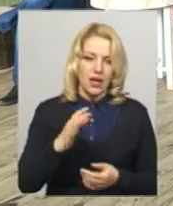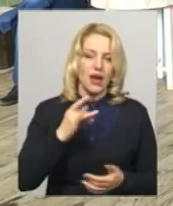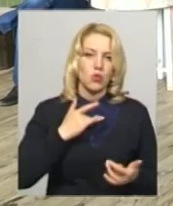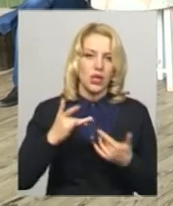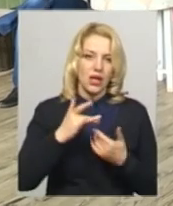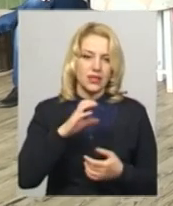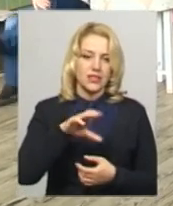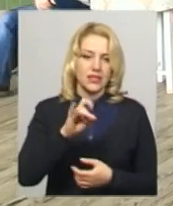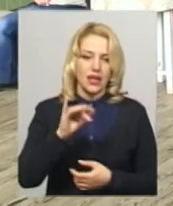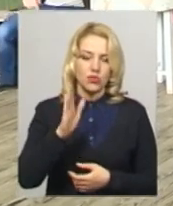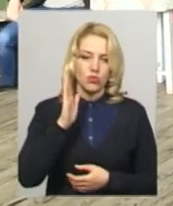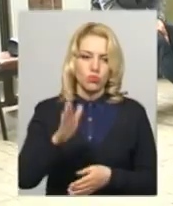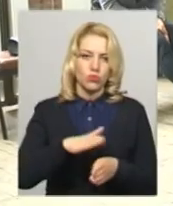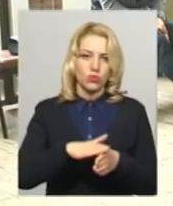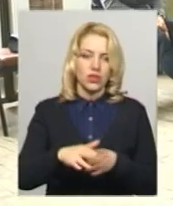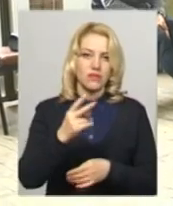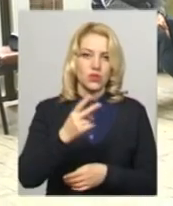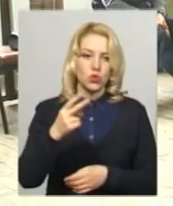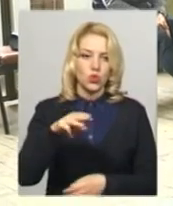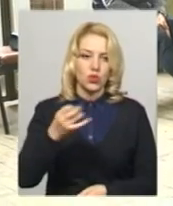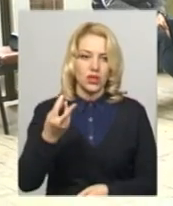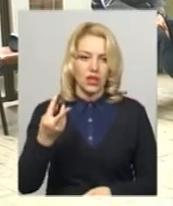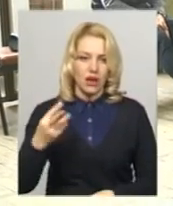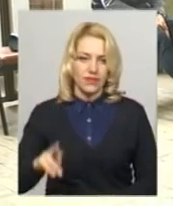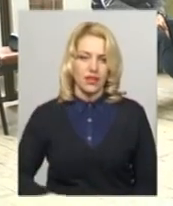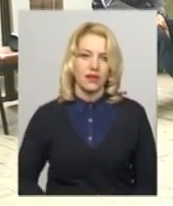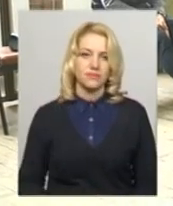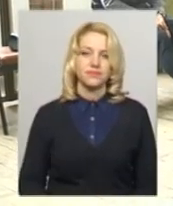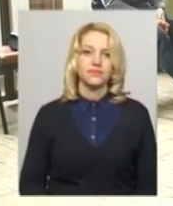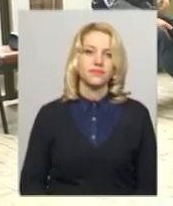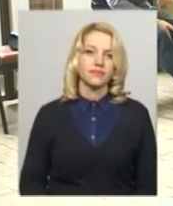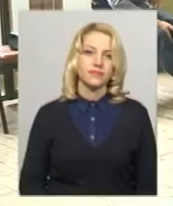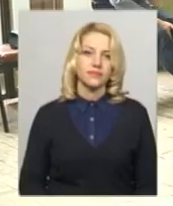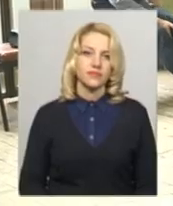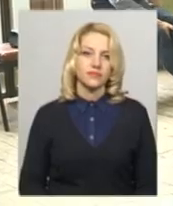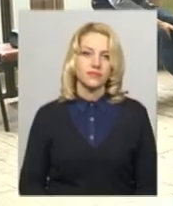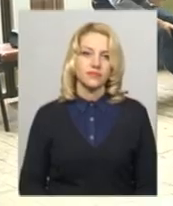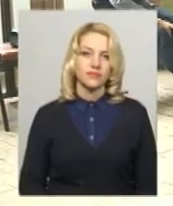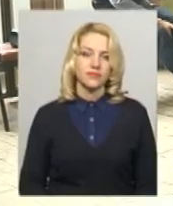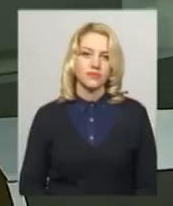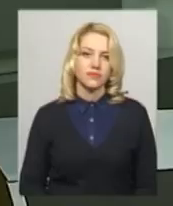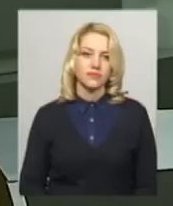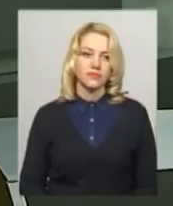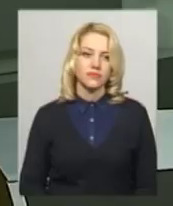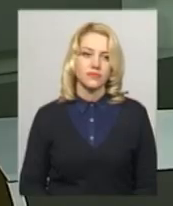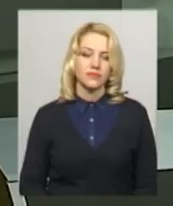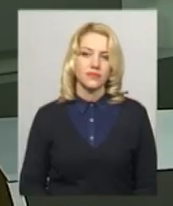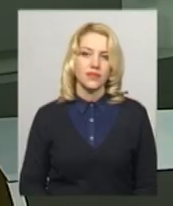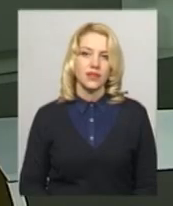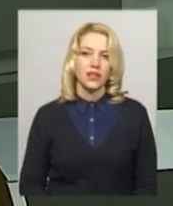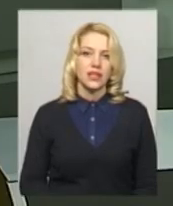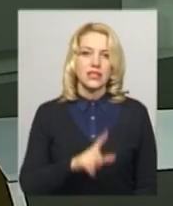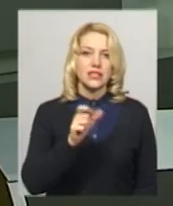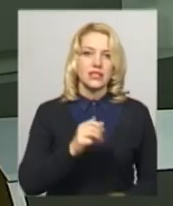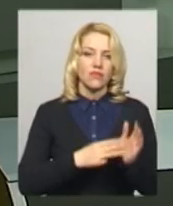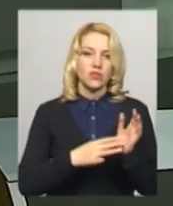відбудеться 22 травня. Тетяна Ворожцова, Дем'ян Цегольник. Новини. Поділля. Центр. За 80